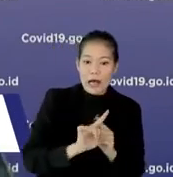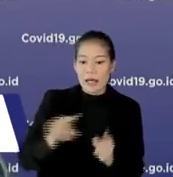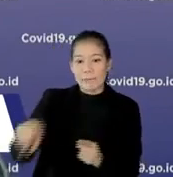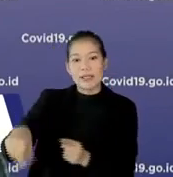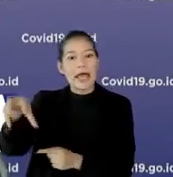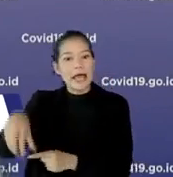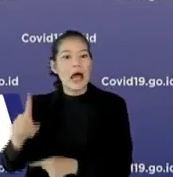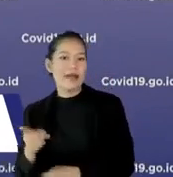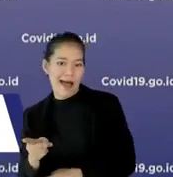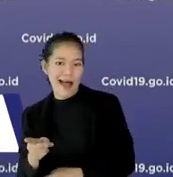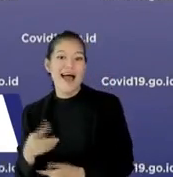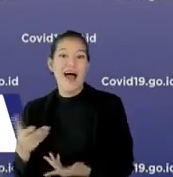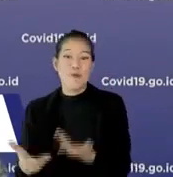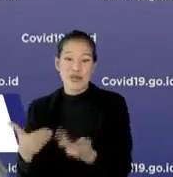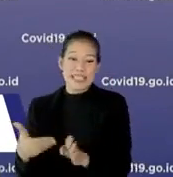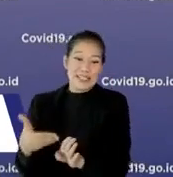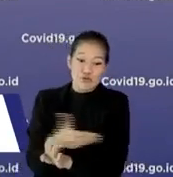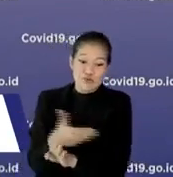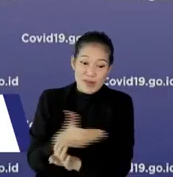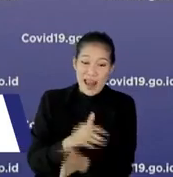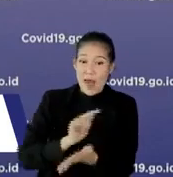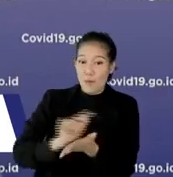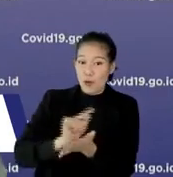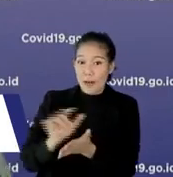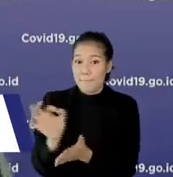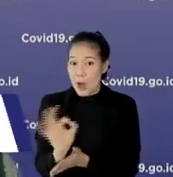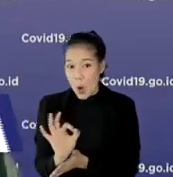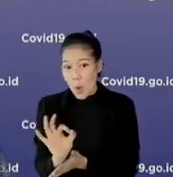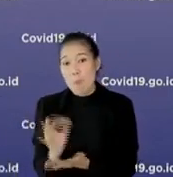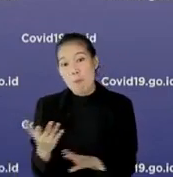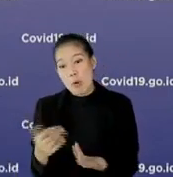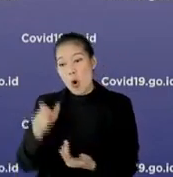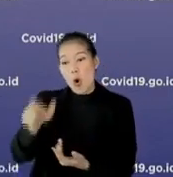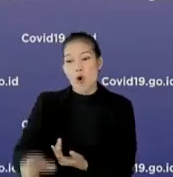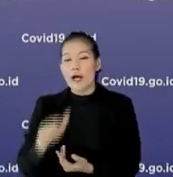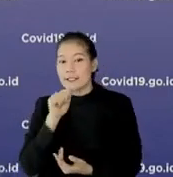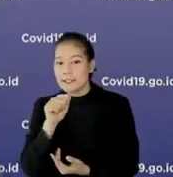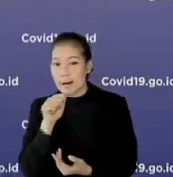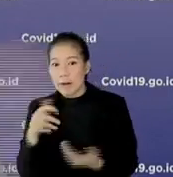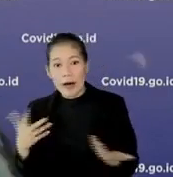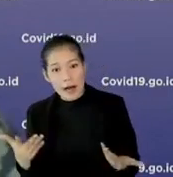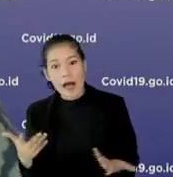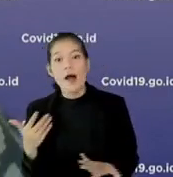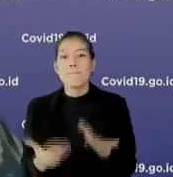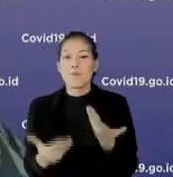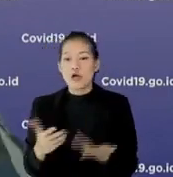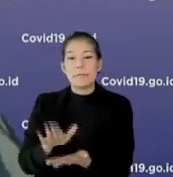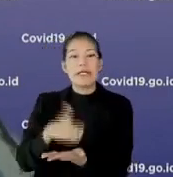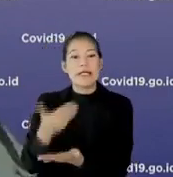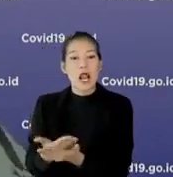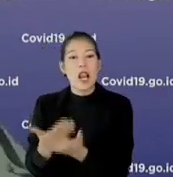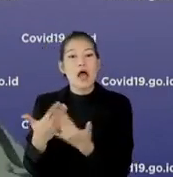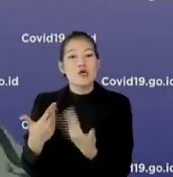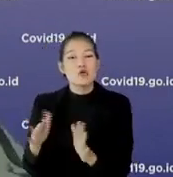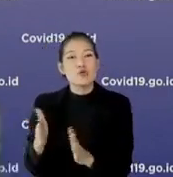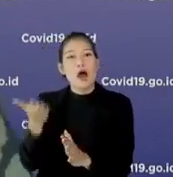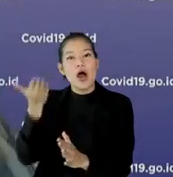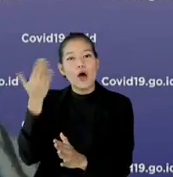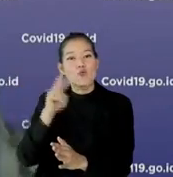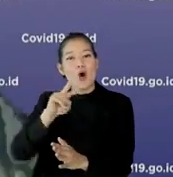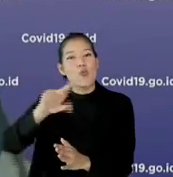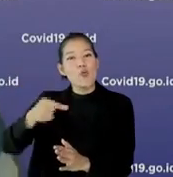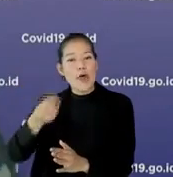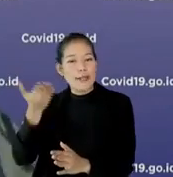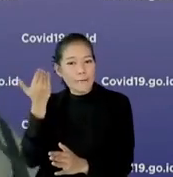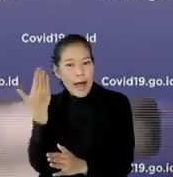Dan karena sebelumnya belum dilaporkan gitu ya, kan orangnya siapa gitu. Mungkin meninggalnya sudah dari dua